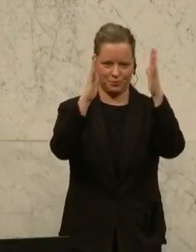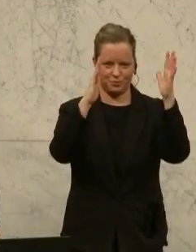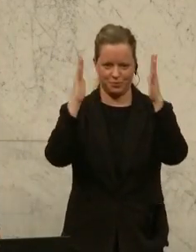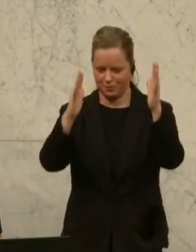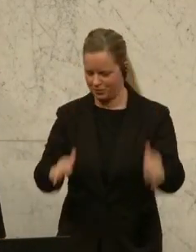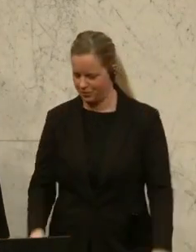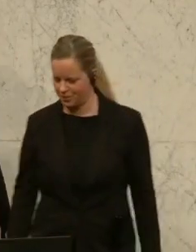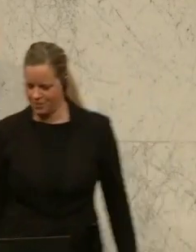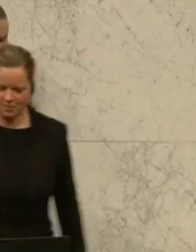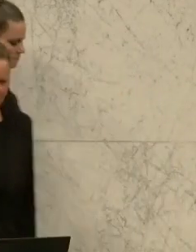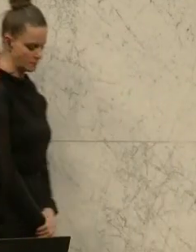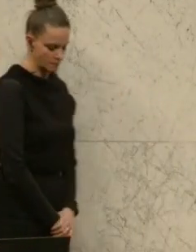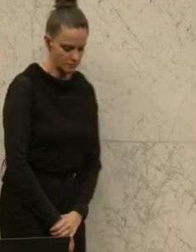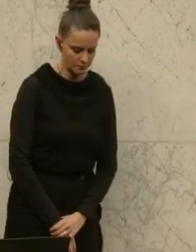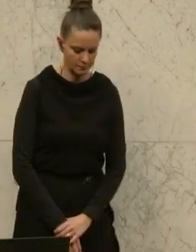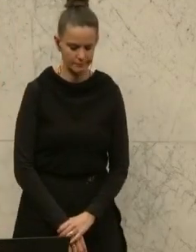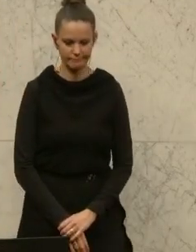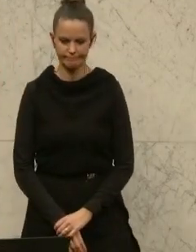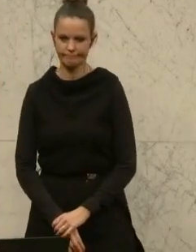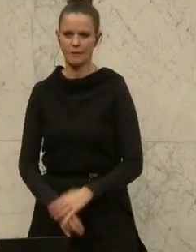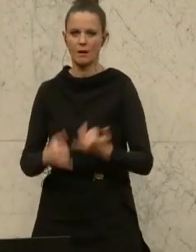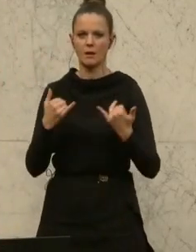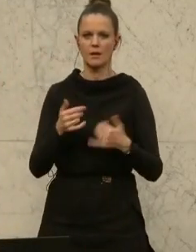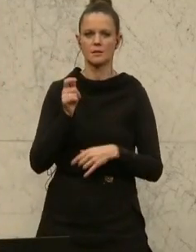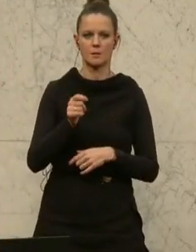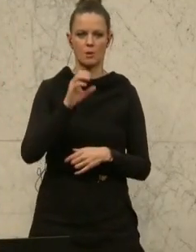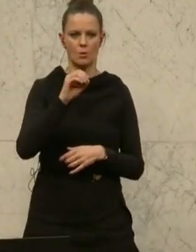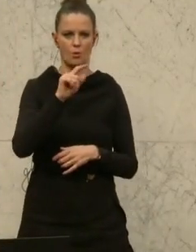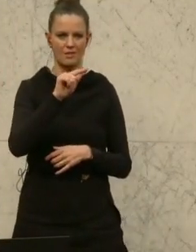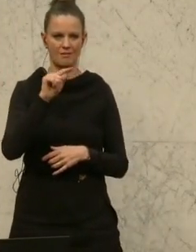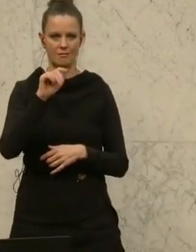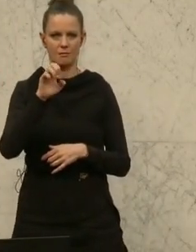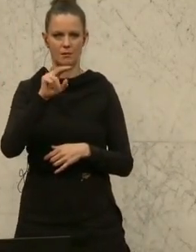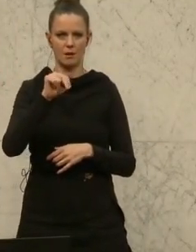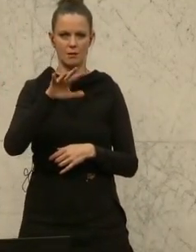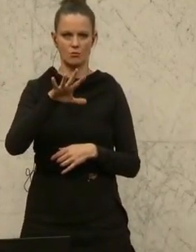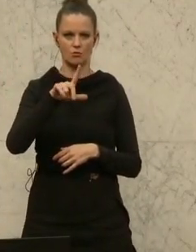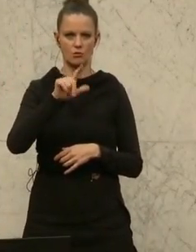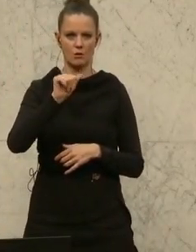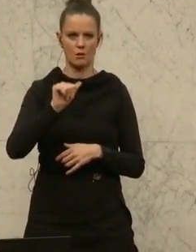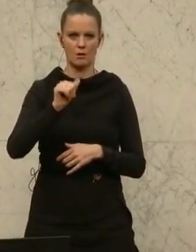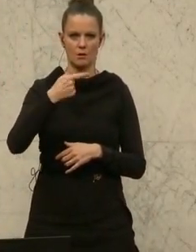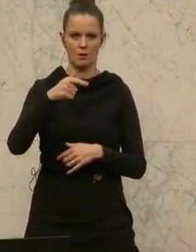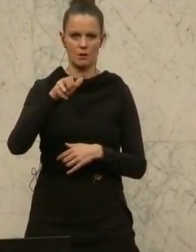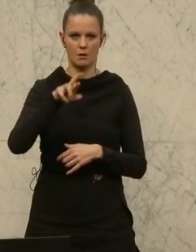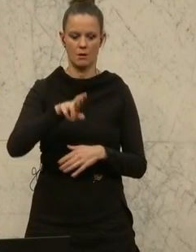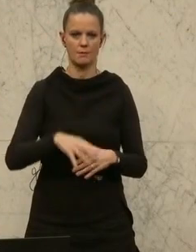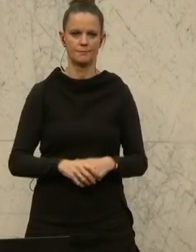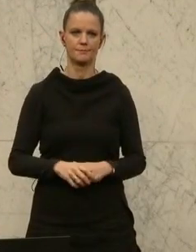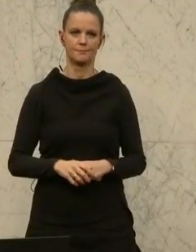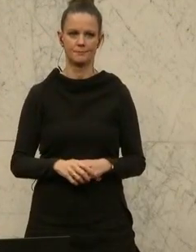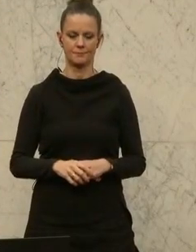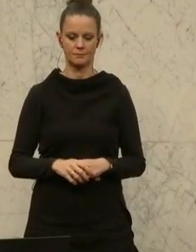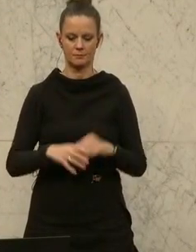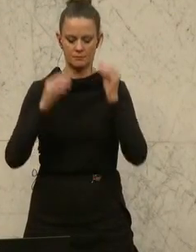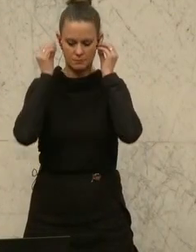Rudolf Silvan von der SPÖ war das. Ja, befinden uns mitten in einer dringlichen Debatte, eingebracht von der SPÖ zum Thema